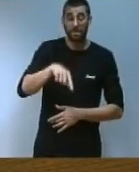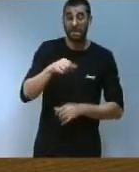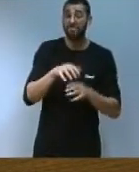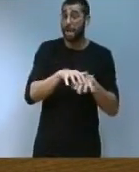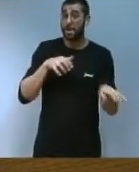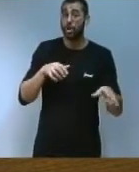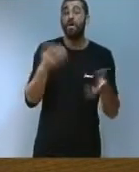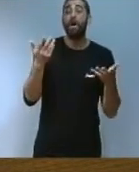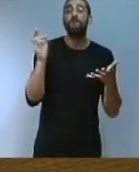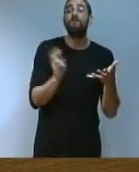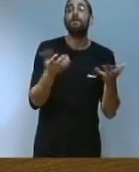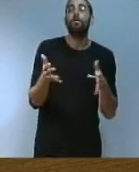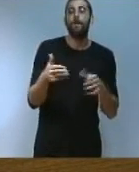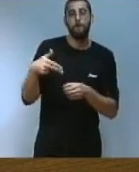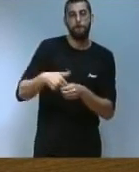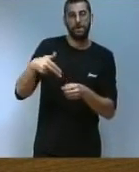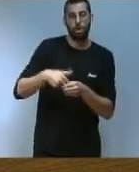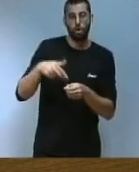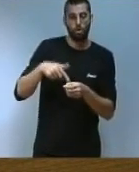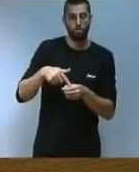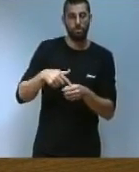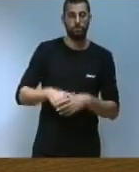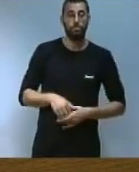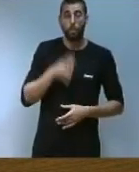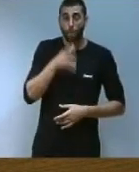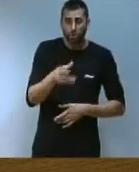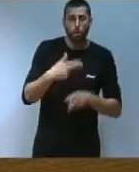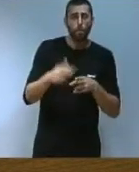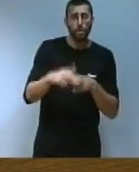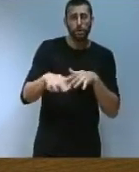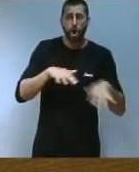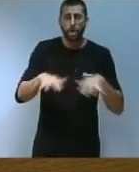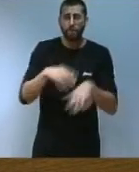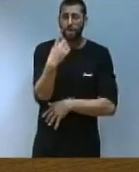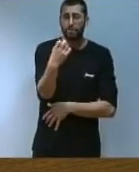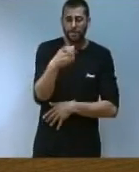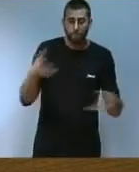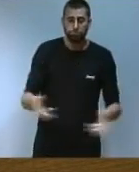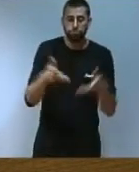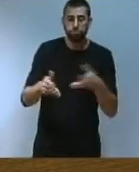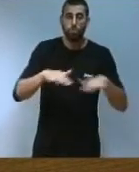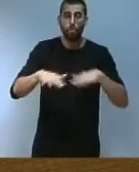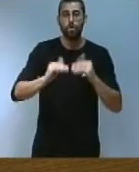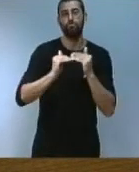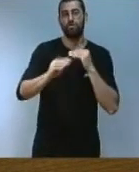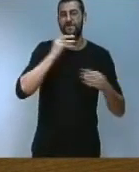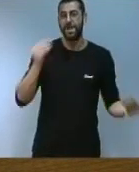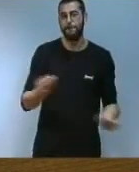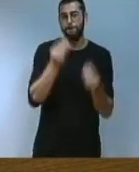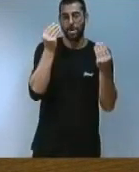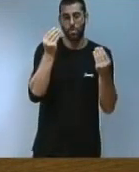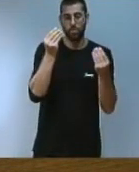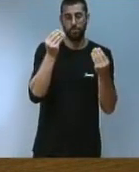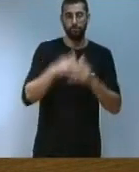per la qual cosa és imprescindible dur a terme polítiques actives per a fomentar un tipus de mobilitat més sostenible hem